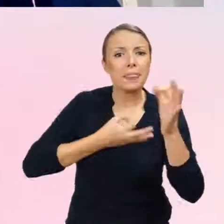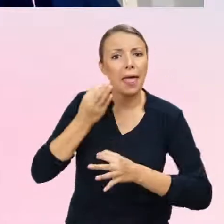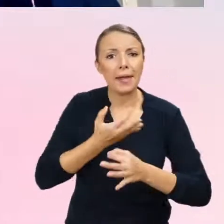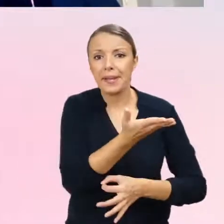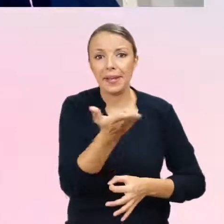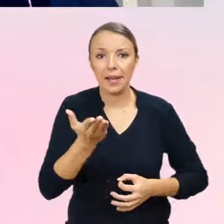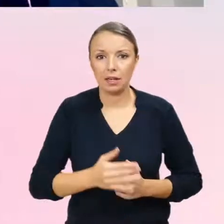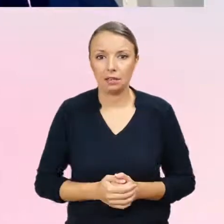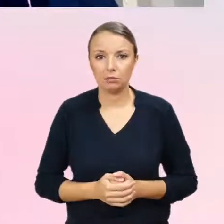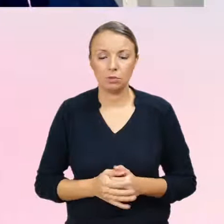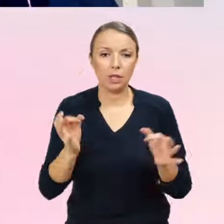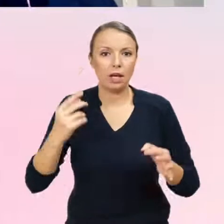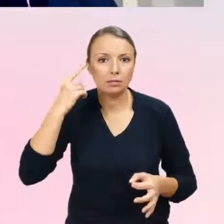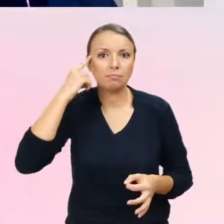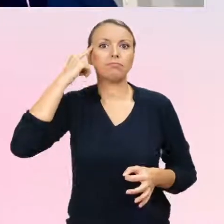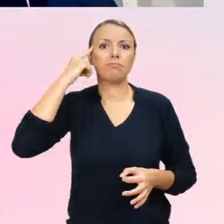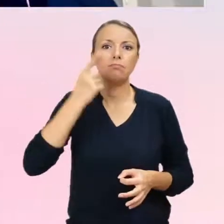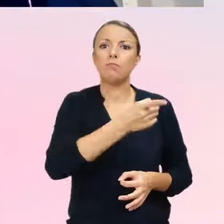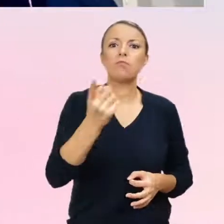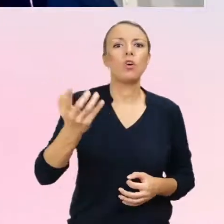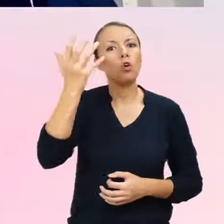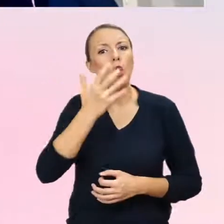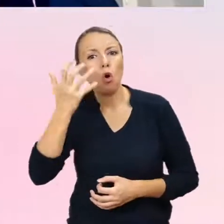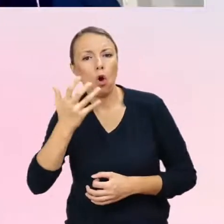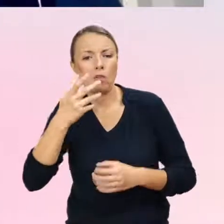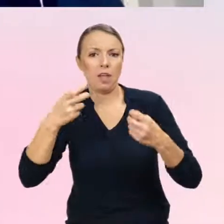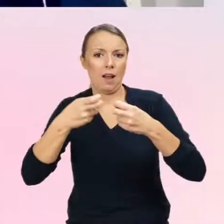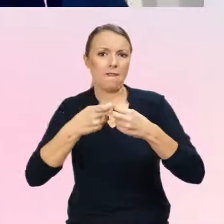wśród Państwa, którzy śledzicie webinar?